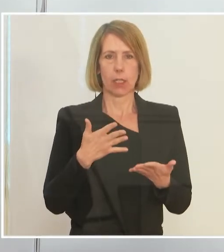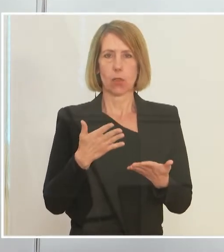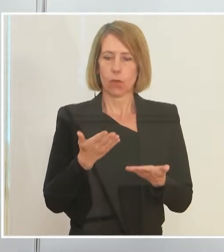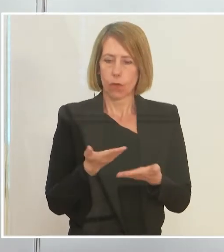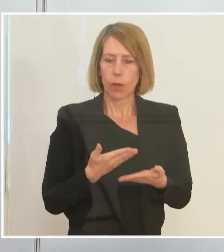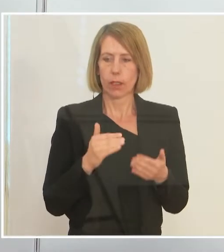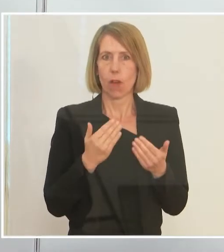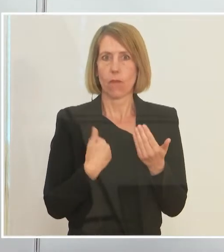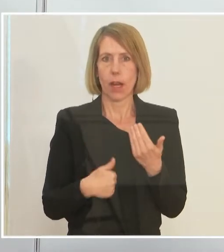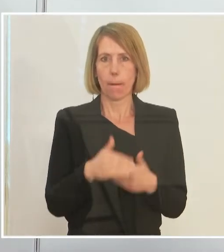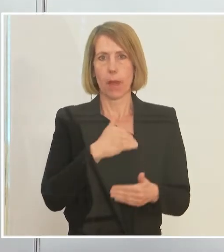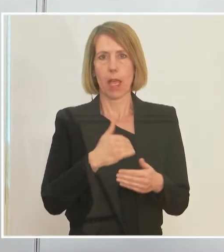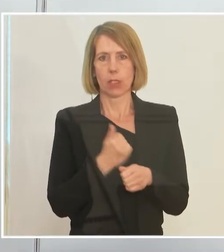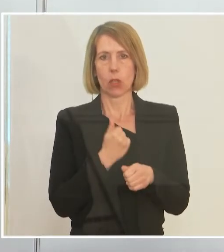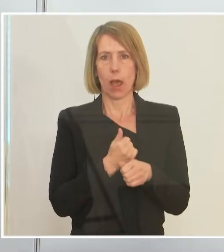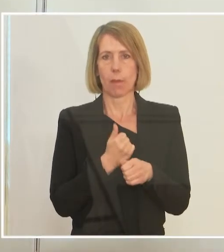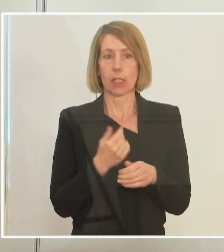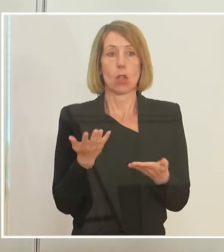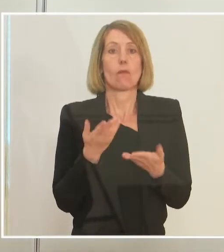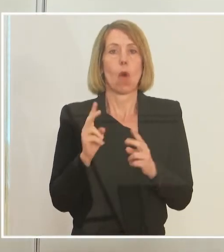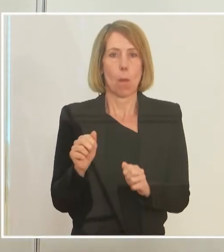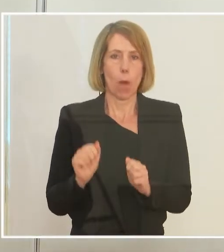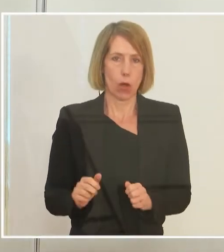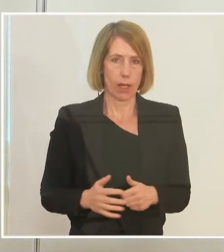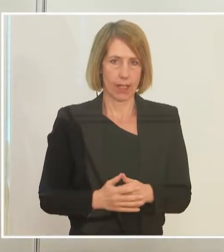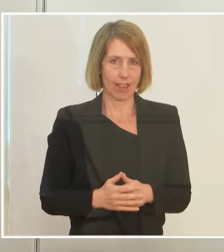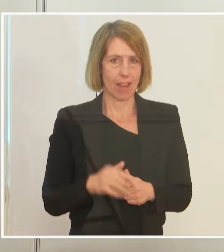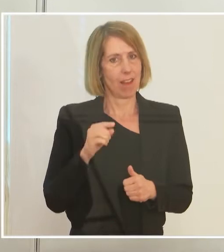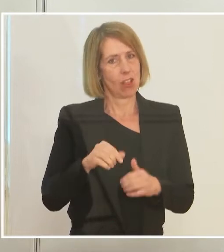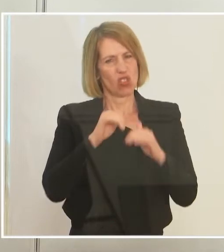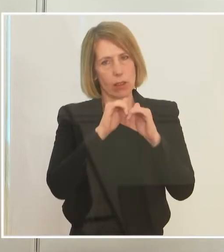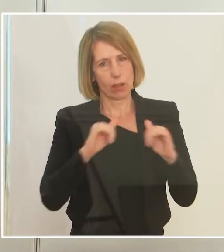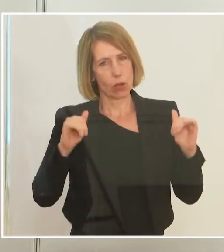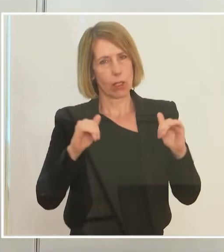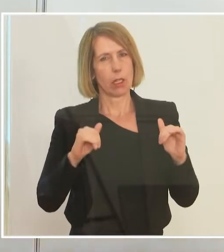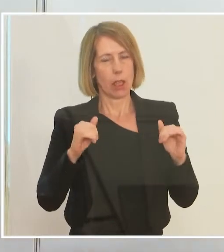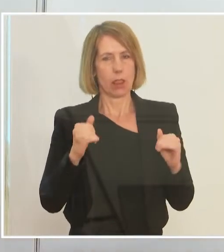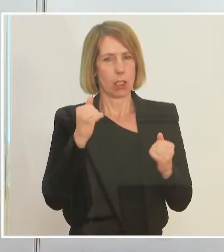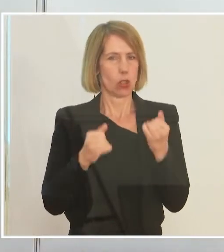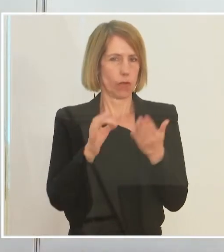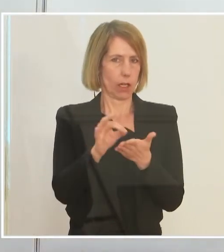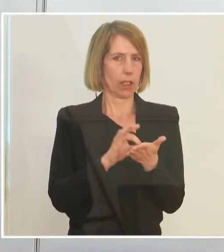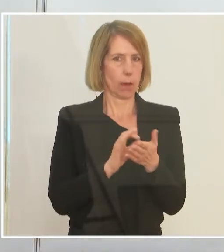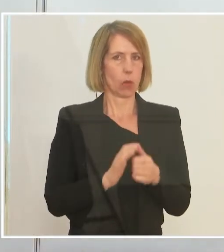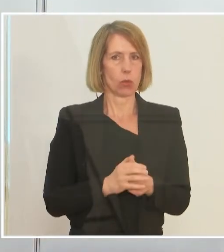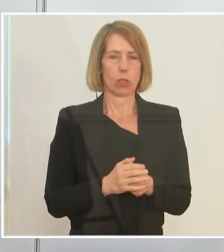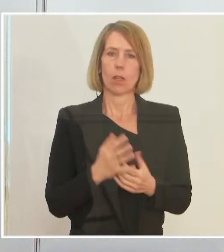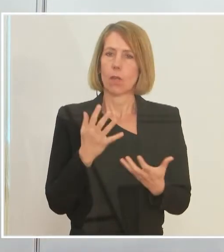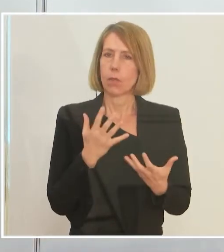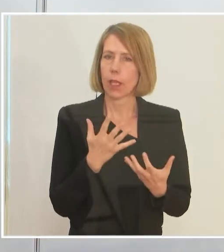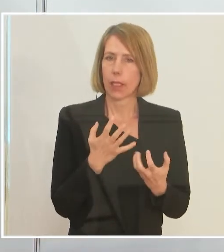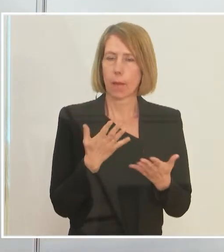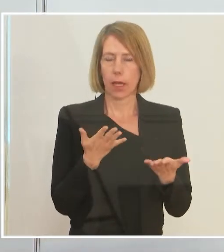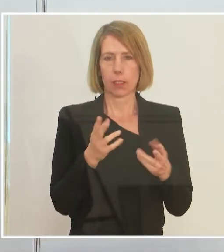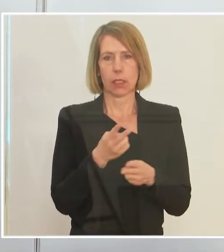wo das möglich ist. Und das auseinanderzuhalten, ist genau der kritische Punkt. In der Praxis wird das wohl, da man leider nicht